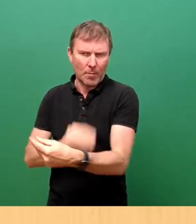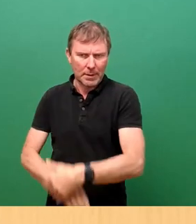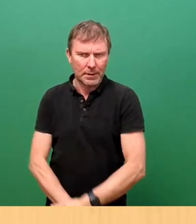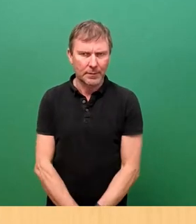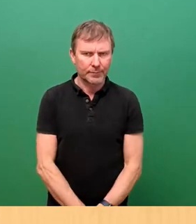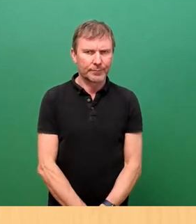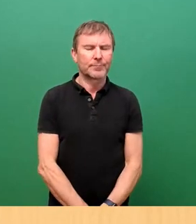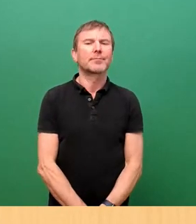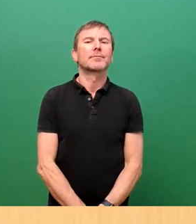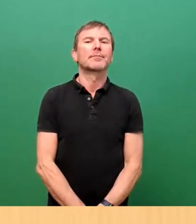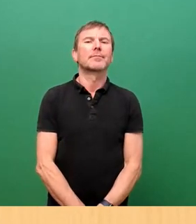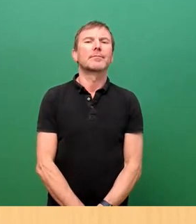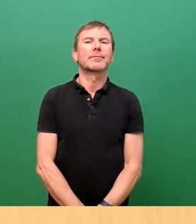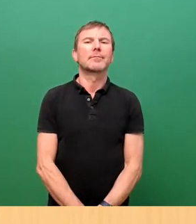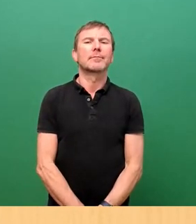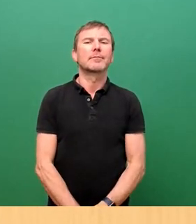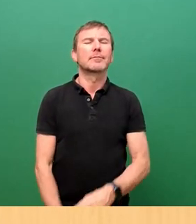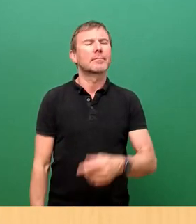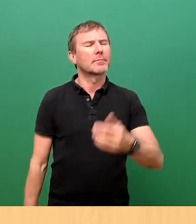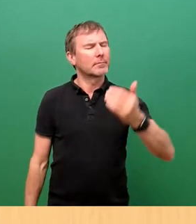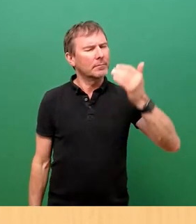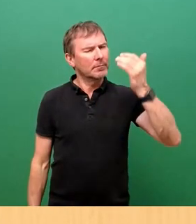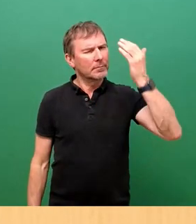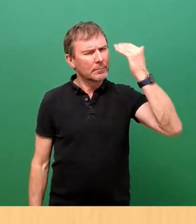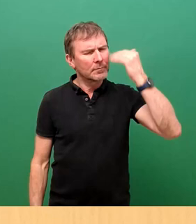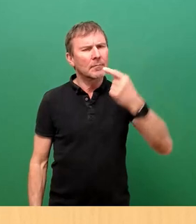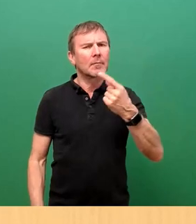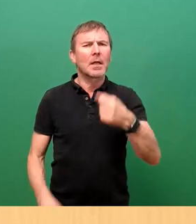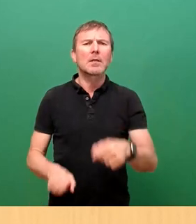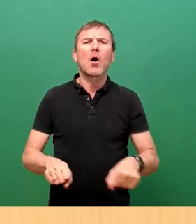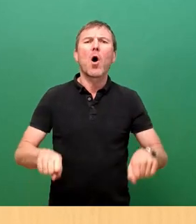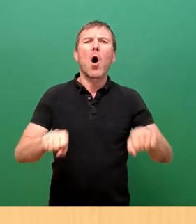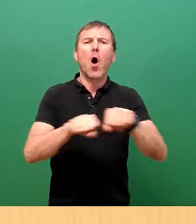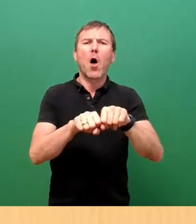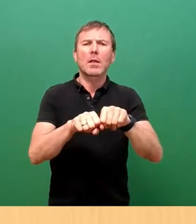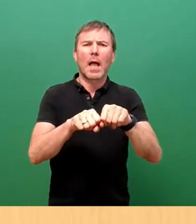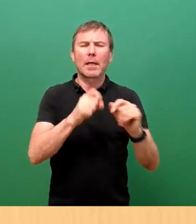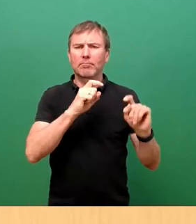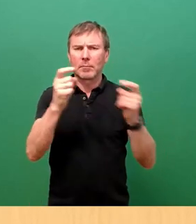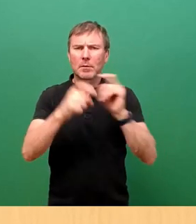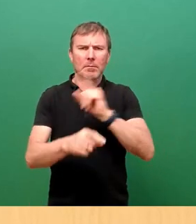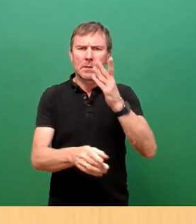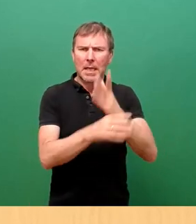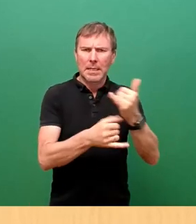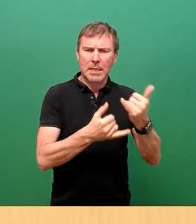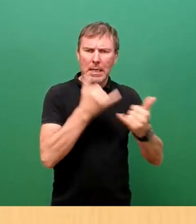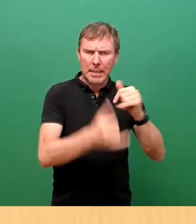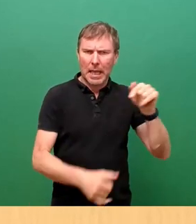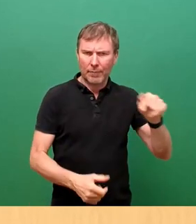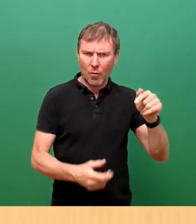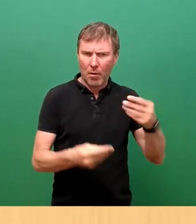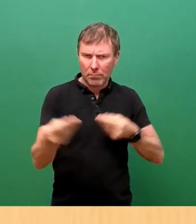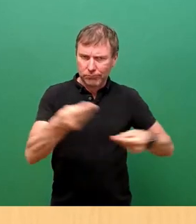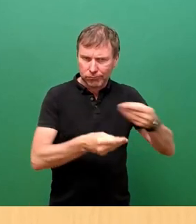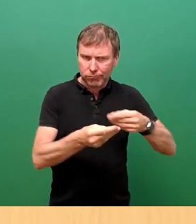Es fand eine Online-Konsultation statt bis Ende Januar aufgrund der